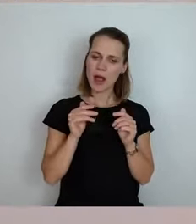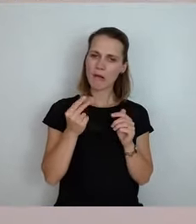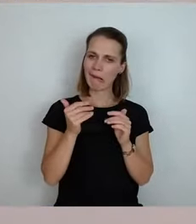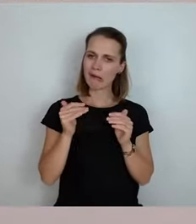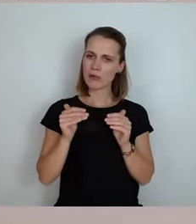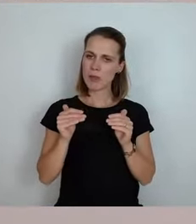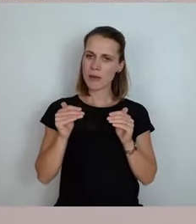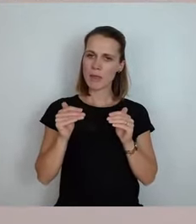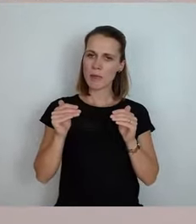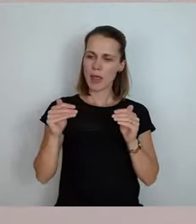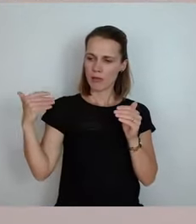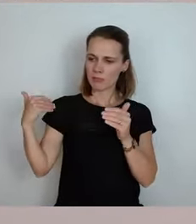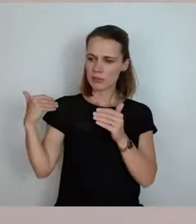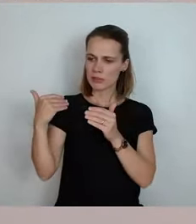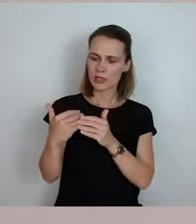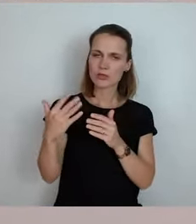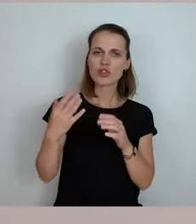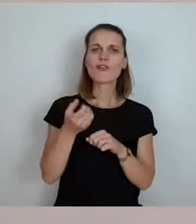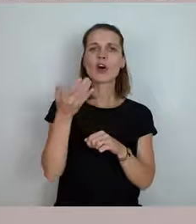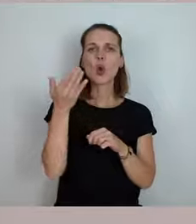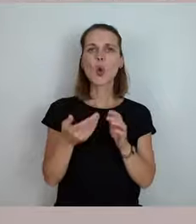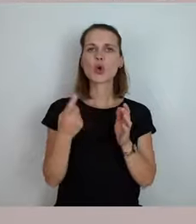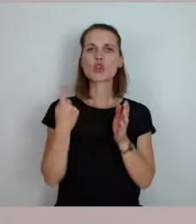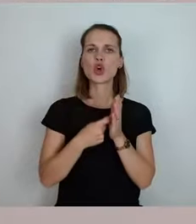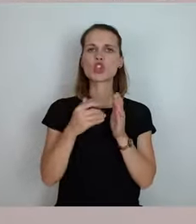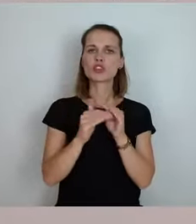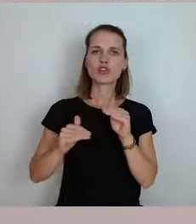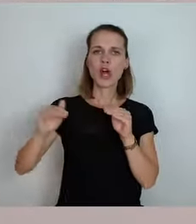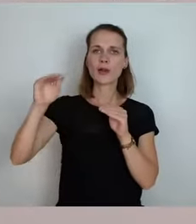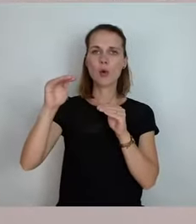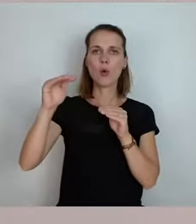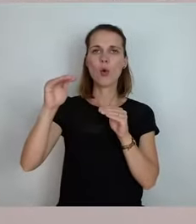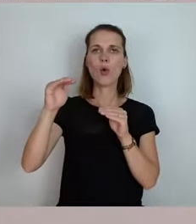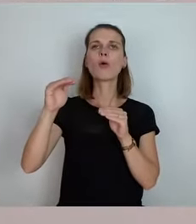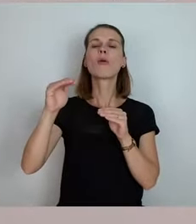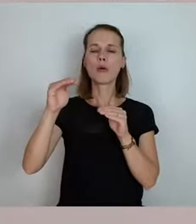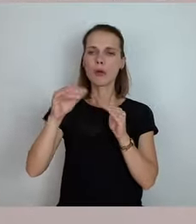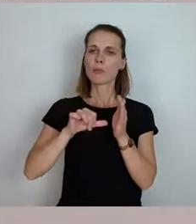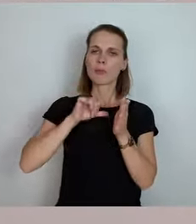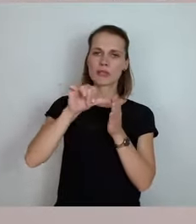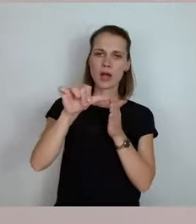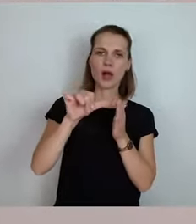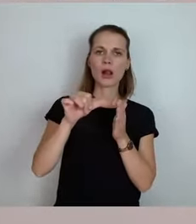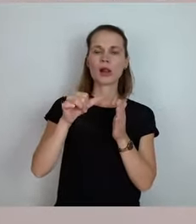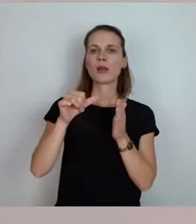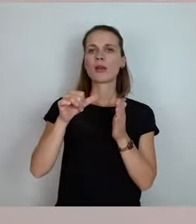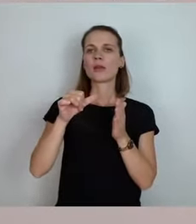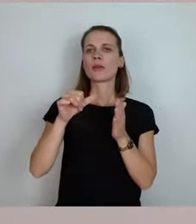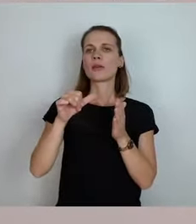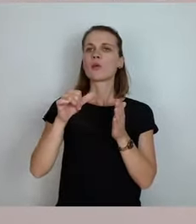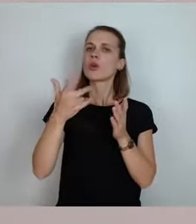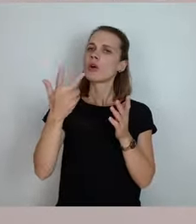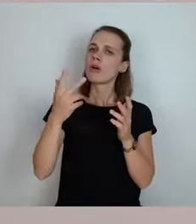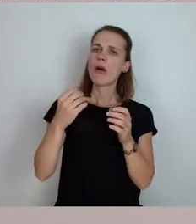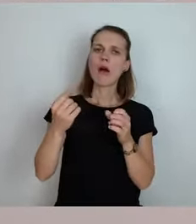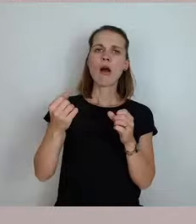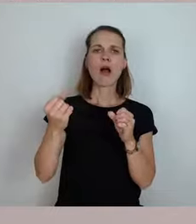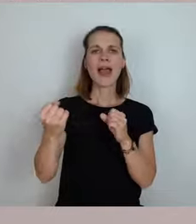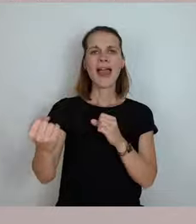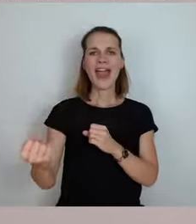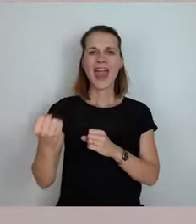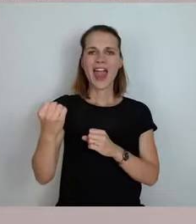Damit konnte man die Lohnkostensteigerung decken, damit konnte man den Energiepreisinflation decken. Aber es war eigentlich immer so ein Schnaps